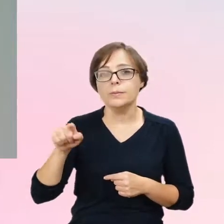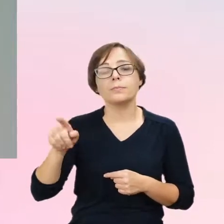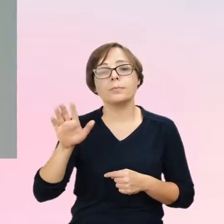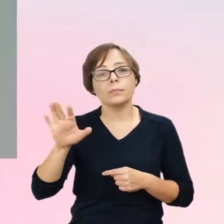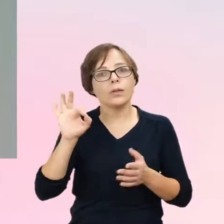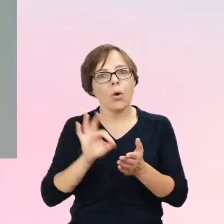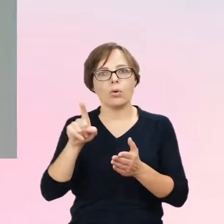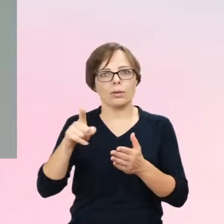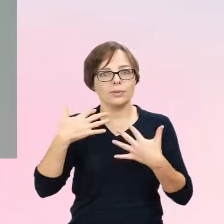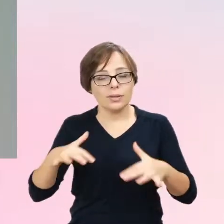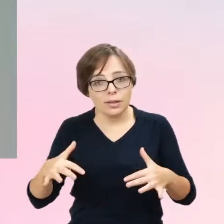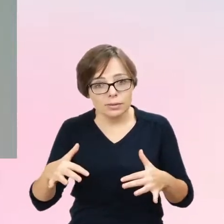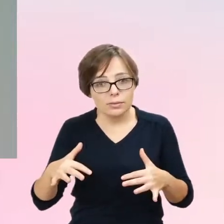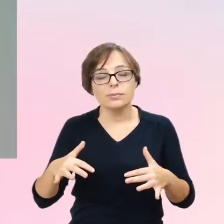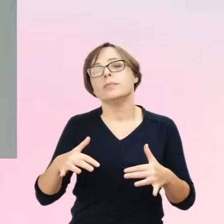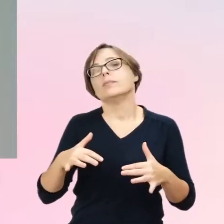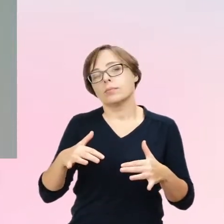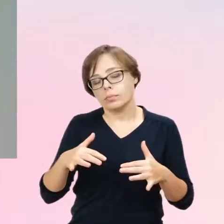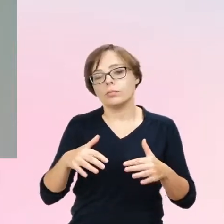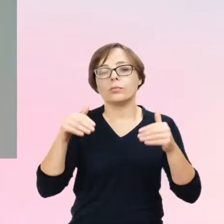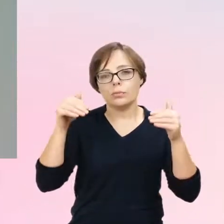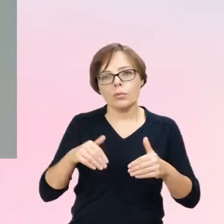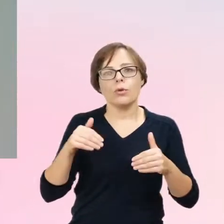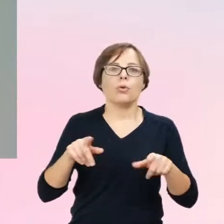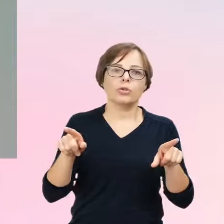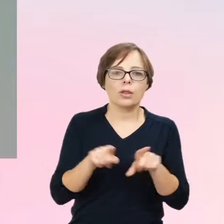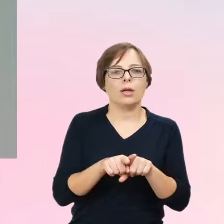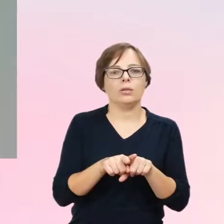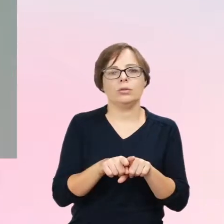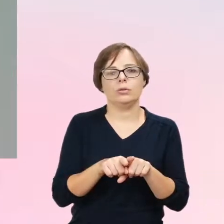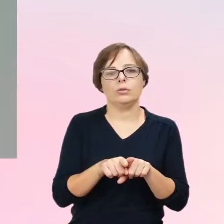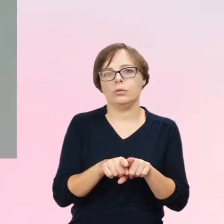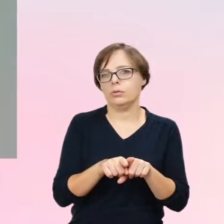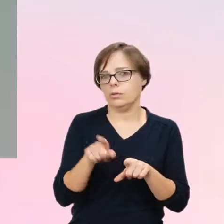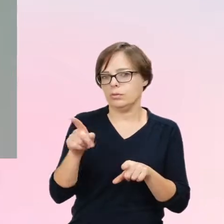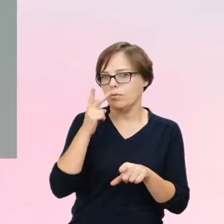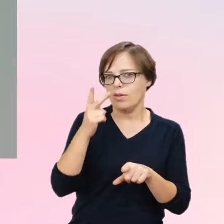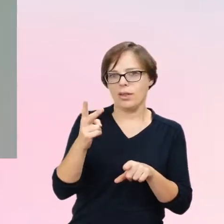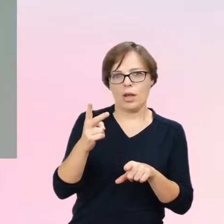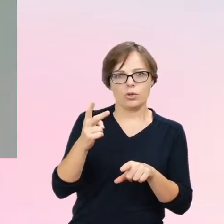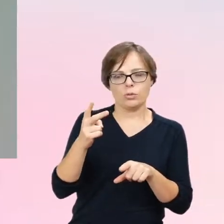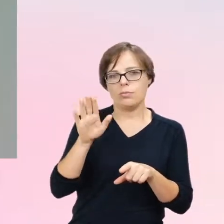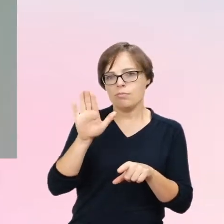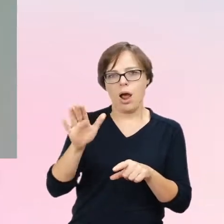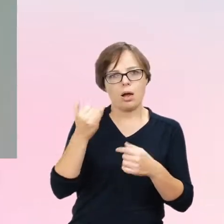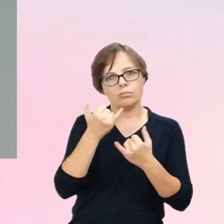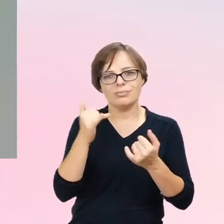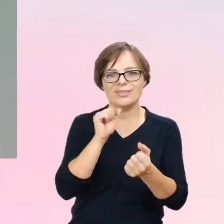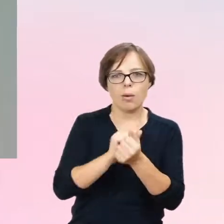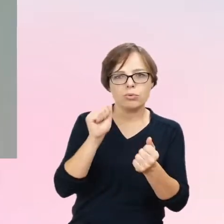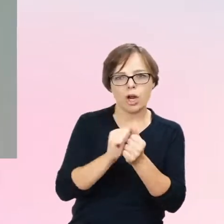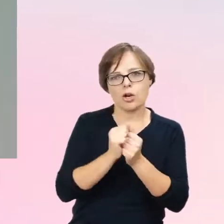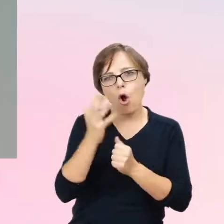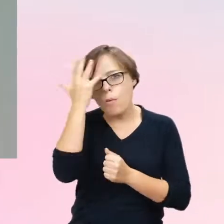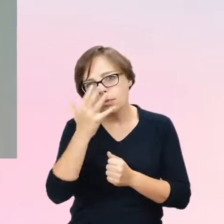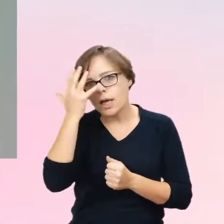tendencję do tego, żeby rozwijać objawy takie już konkretnie zaburzenia obsesyjno-kompulsywnego i